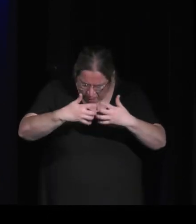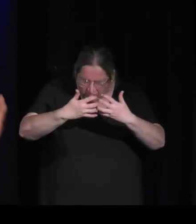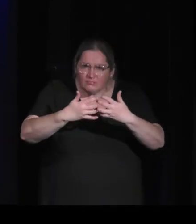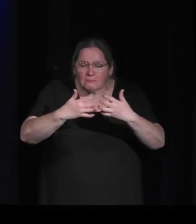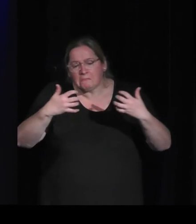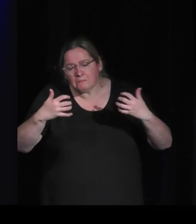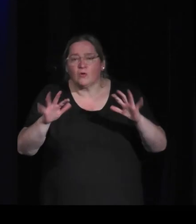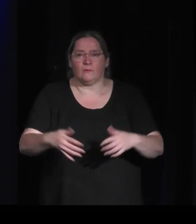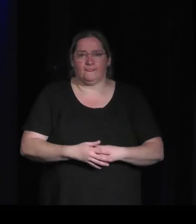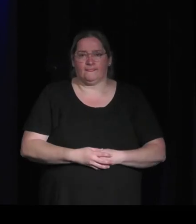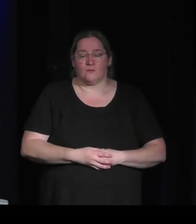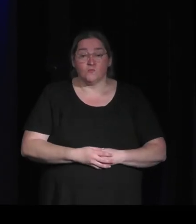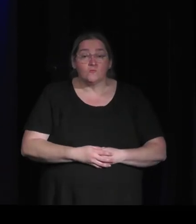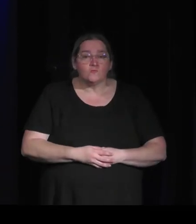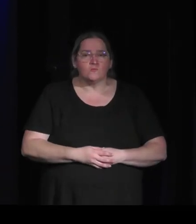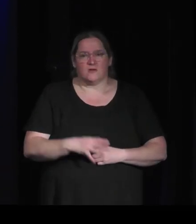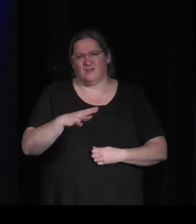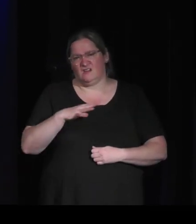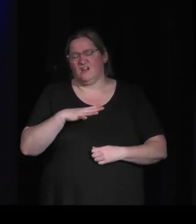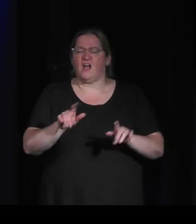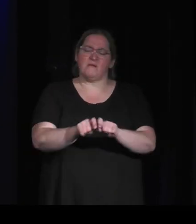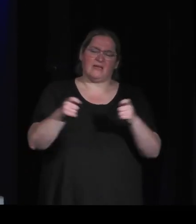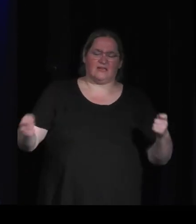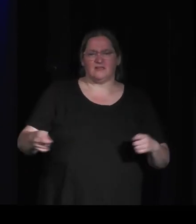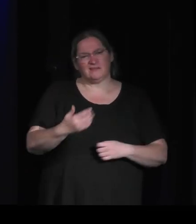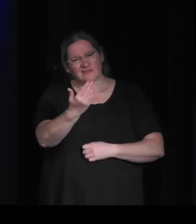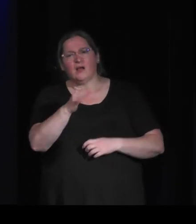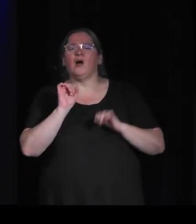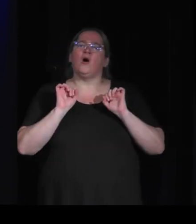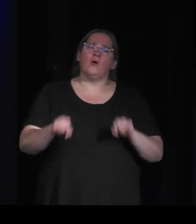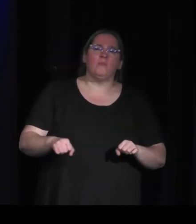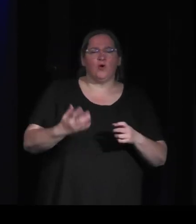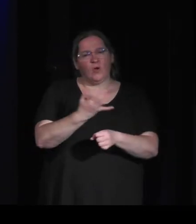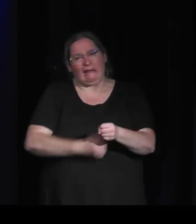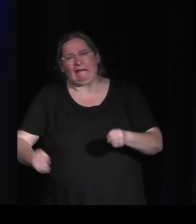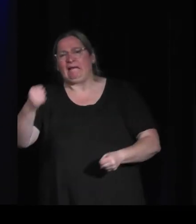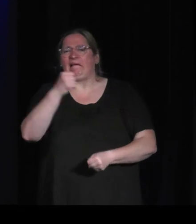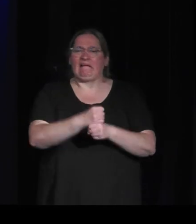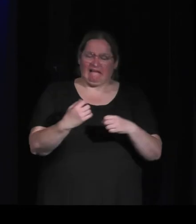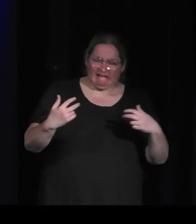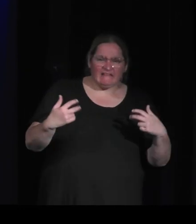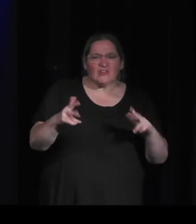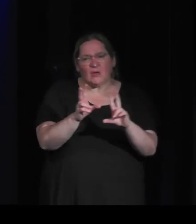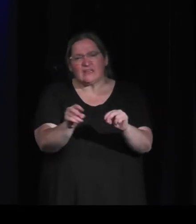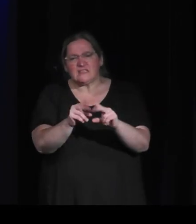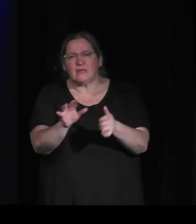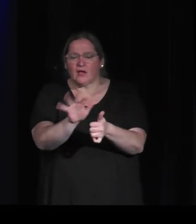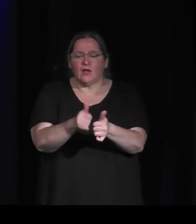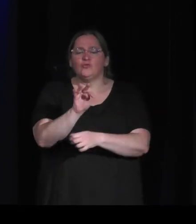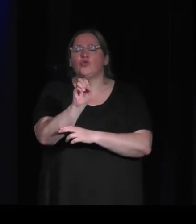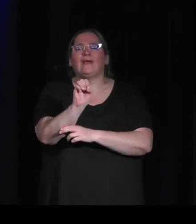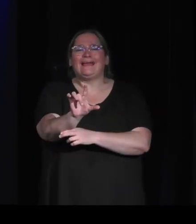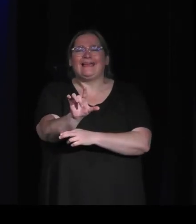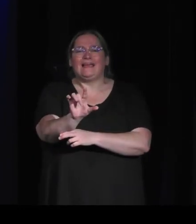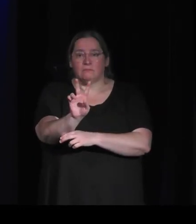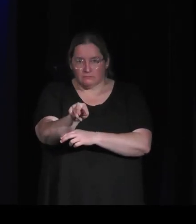'est fait alors là j'ai eu une belletée de magazines qui m'ont demandé est-ce qu'on peut faire un tutoriel autour de Dordogne et tout alors que c'est une technique qui est simple comme le monde